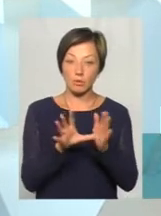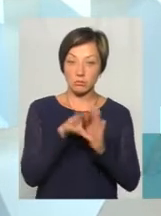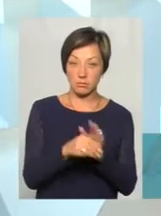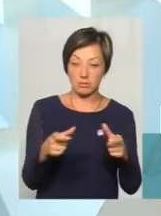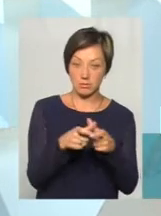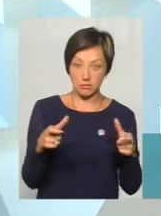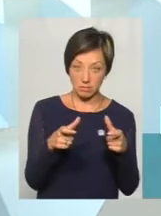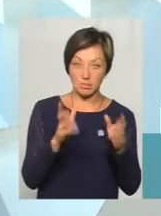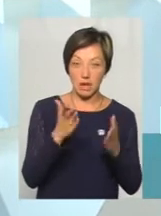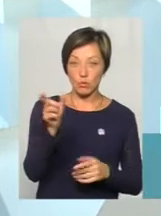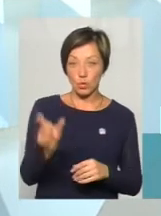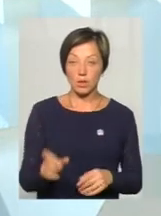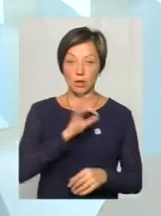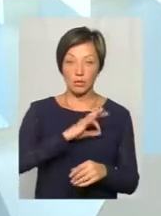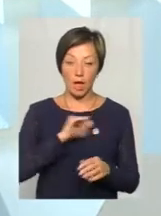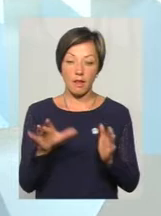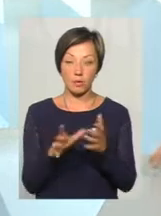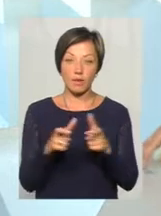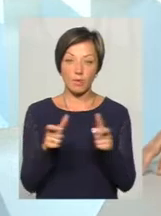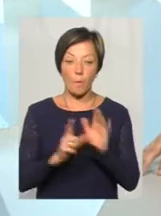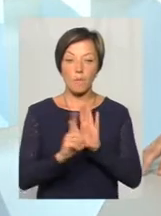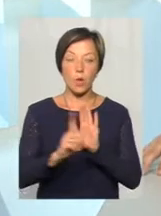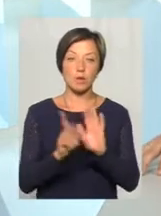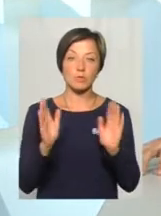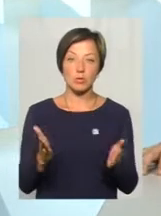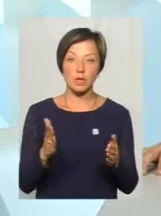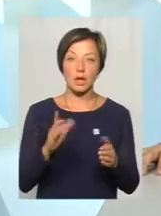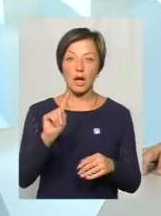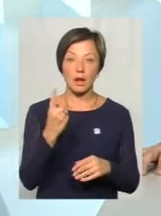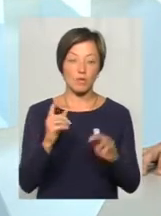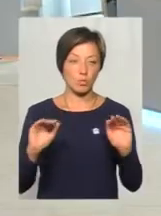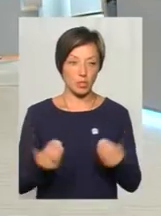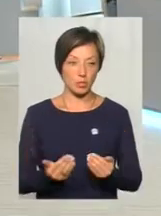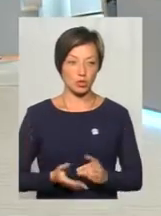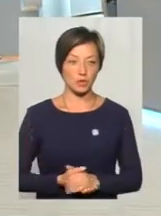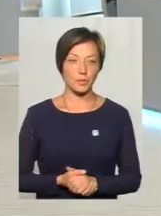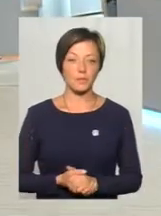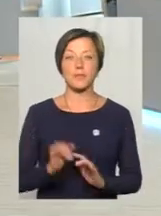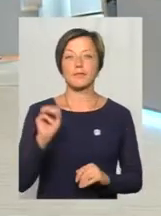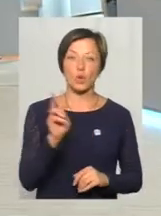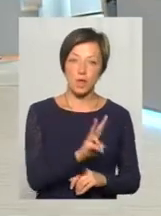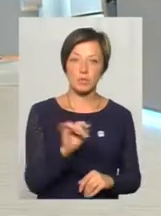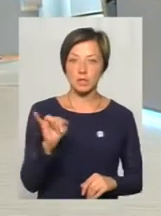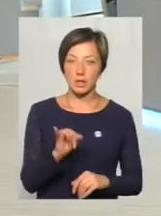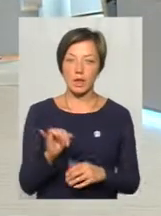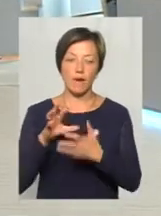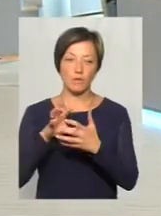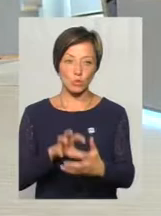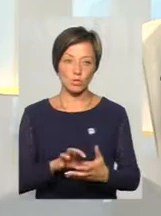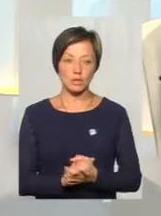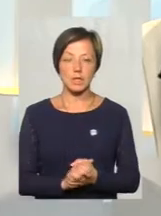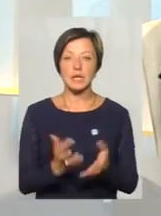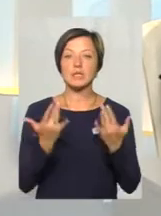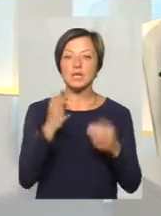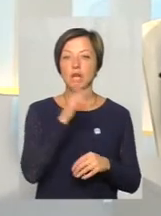Якщо людина користується електронним квитком, то проїзд буде на гривні менше. І в тролейбусі, і в автобусі. Скільки